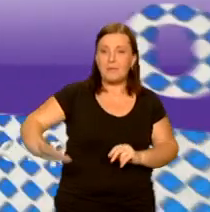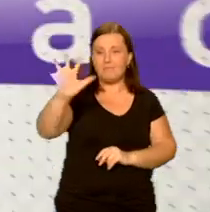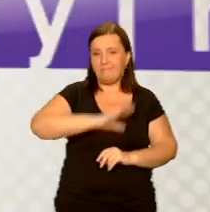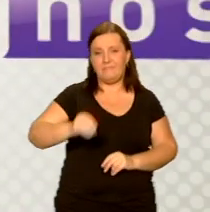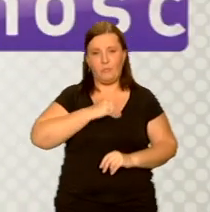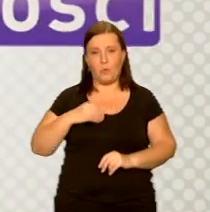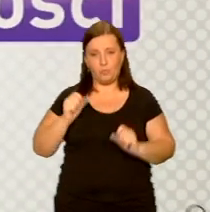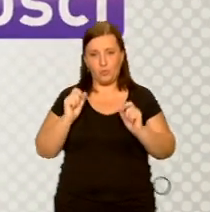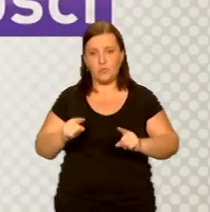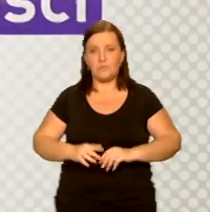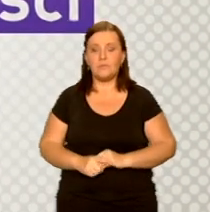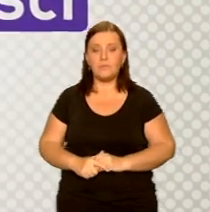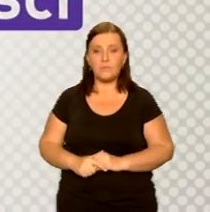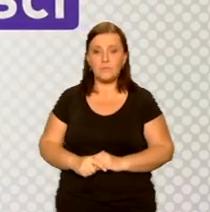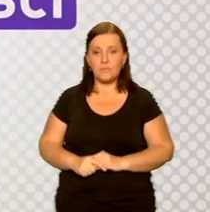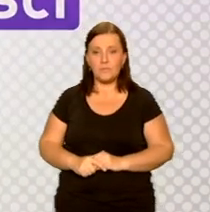kraju.